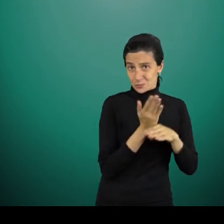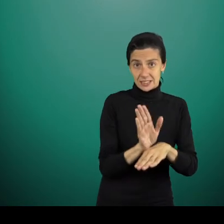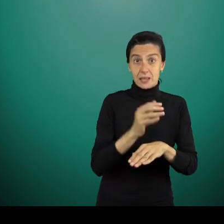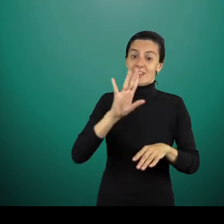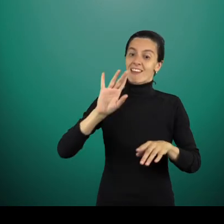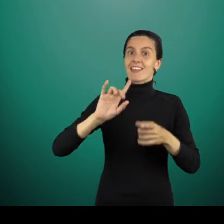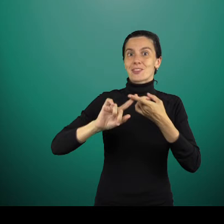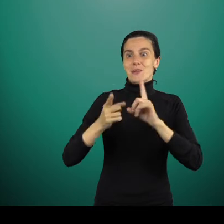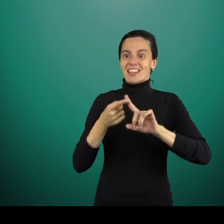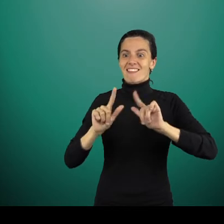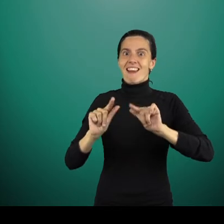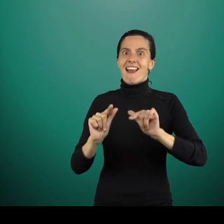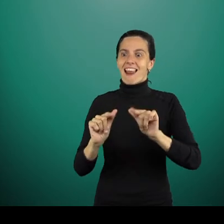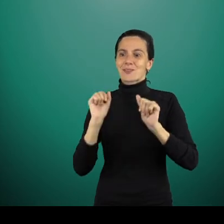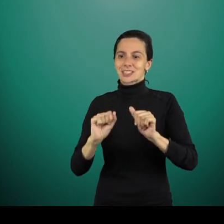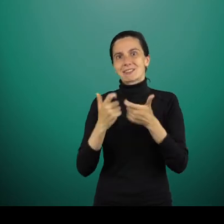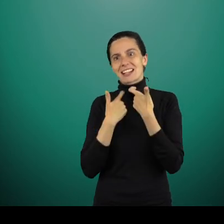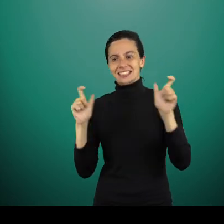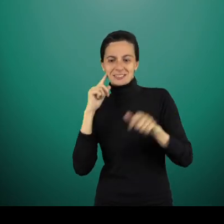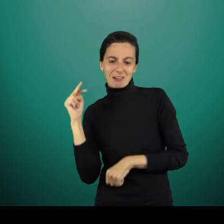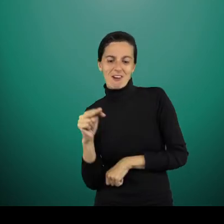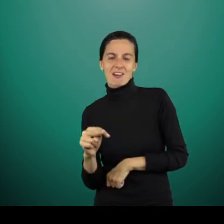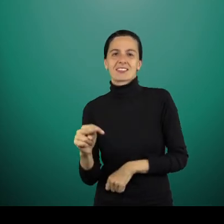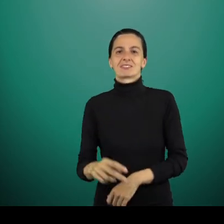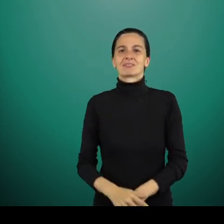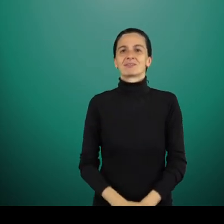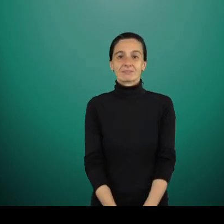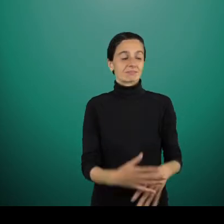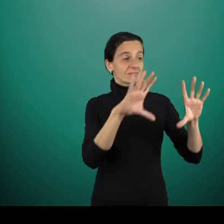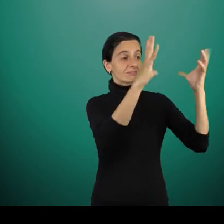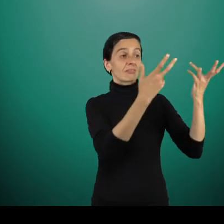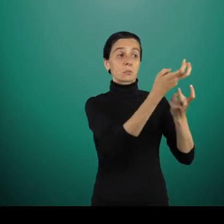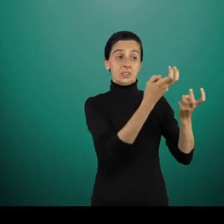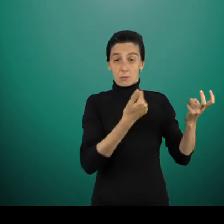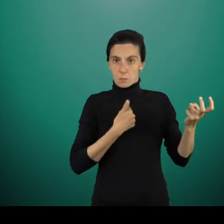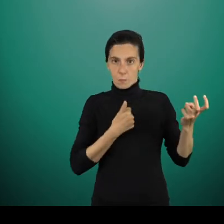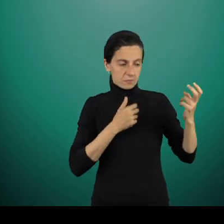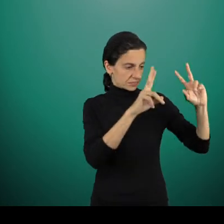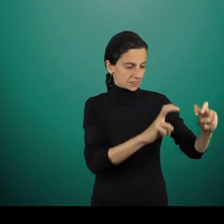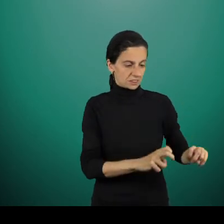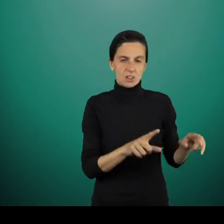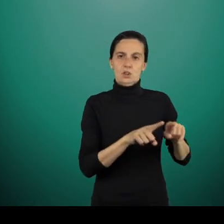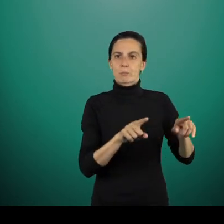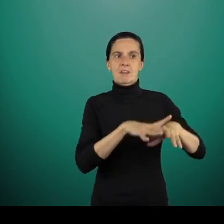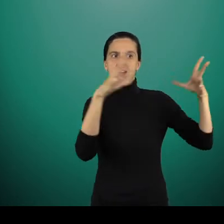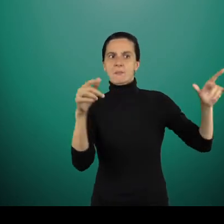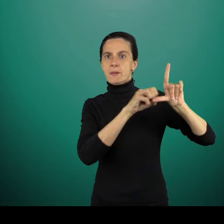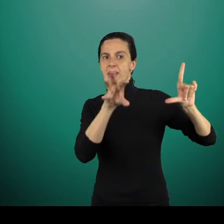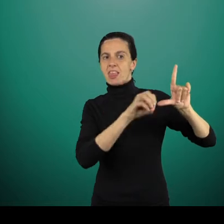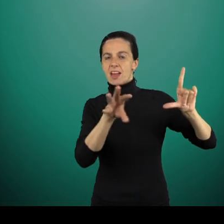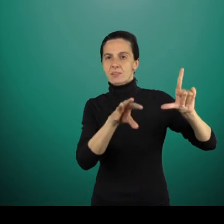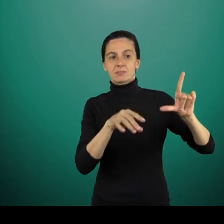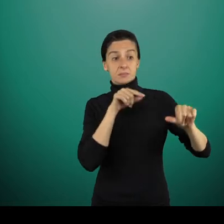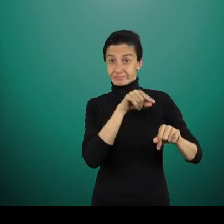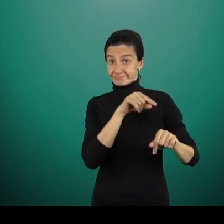mais ils ont la version numérique et donc voilà, le document reste accessible. Je fais un étudier qui lié à MUDANION comme